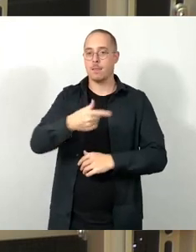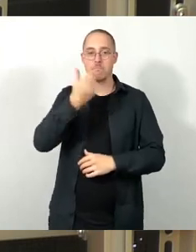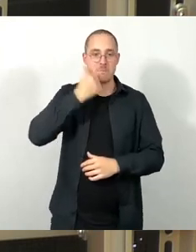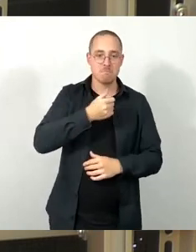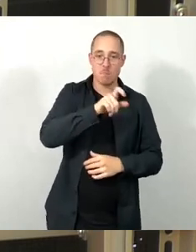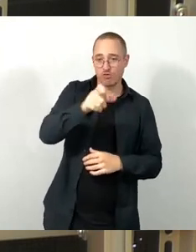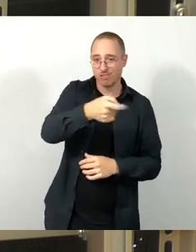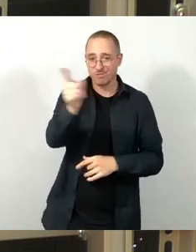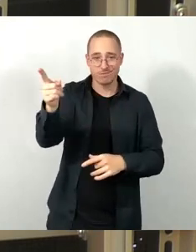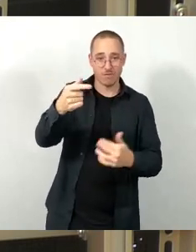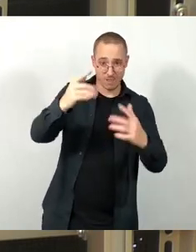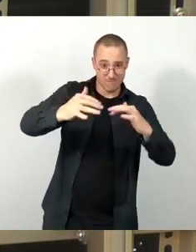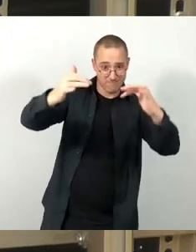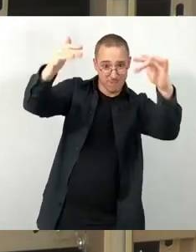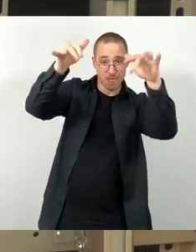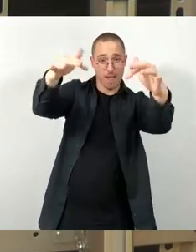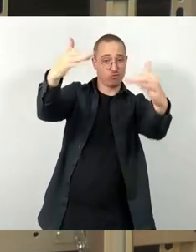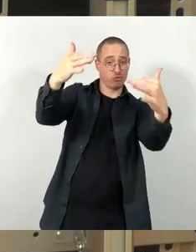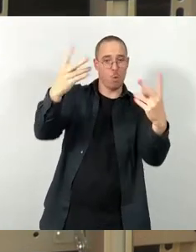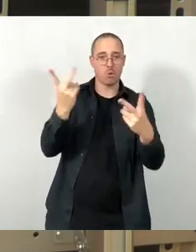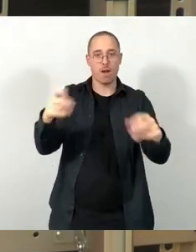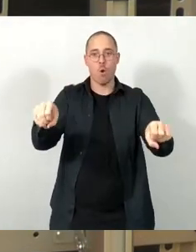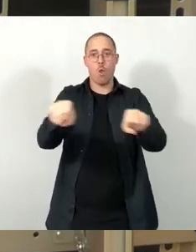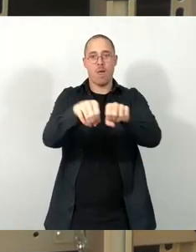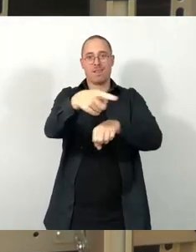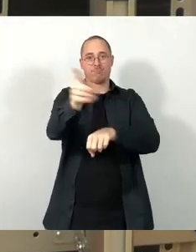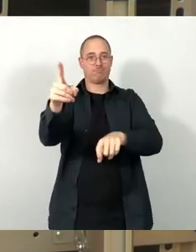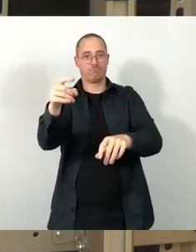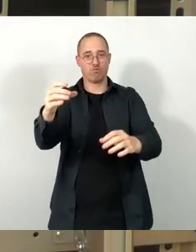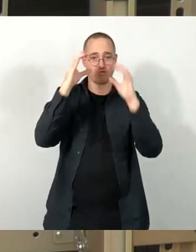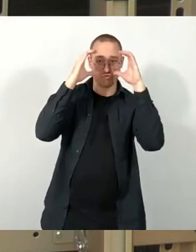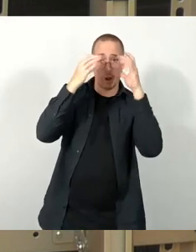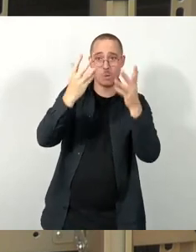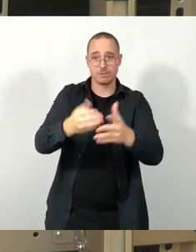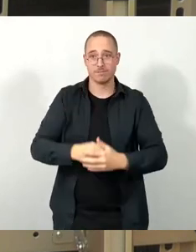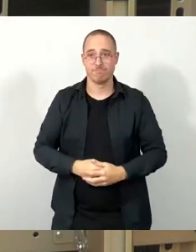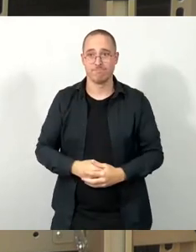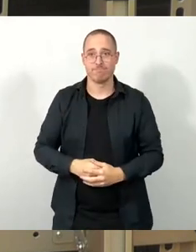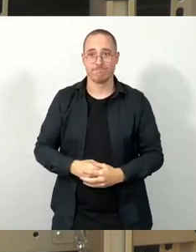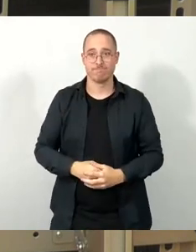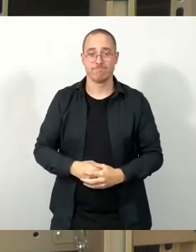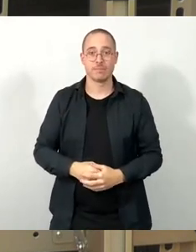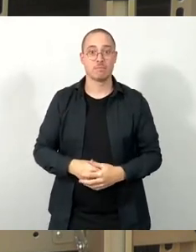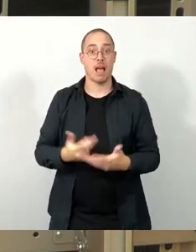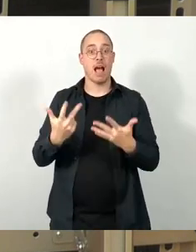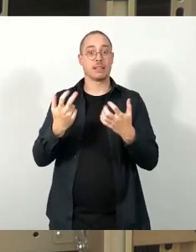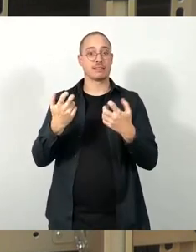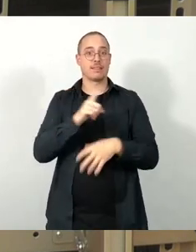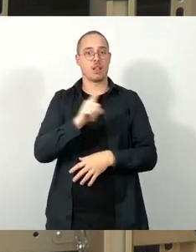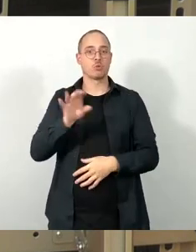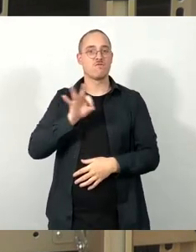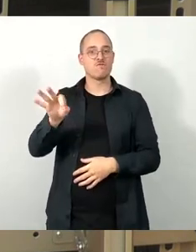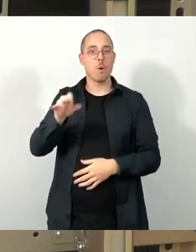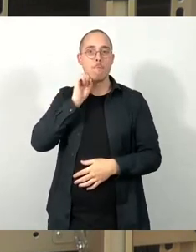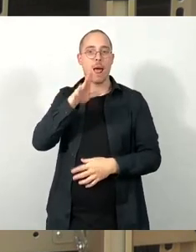oder im Stream zuschauen. 80.000 für Blasewilz, will ich nur sagen, ist jetzt im Moment gerade,